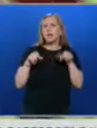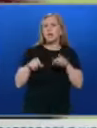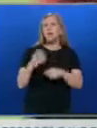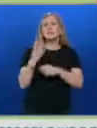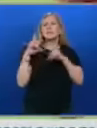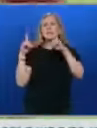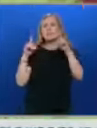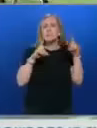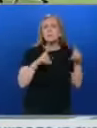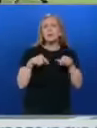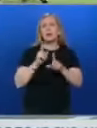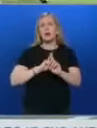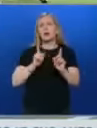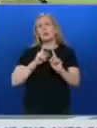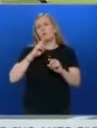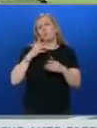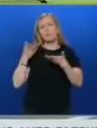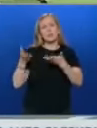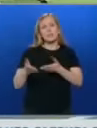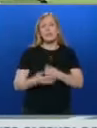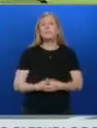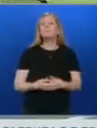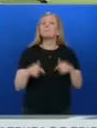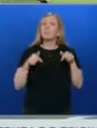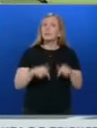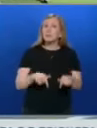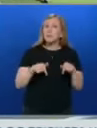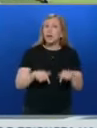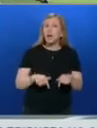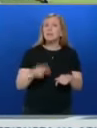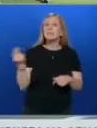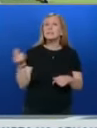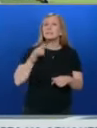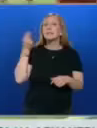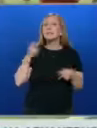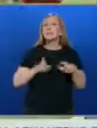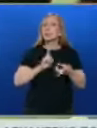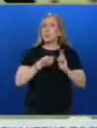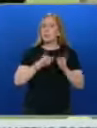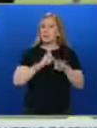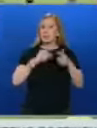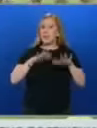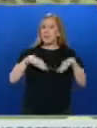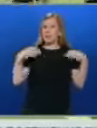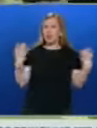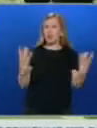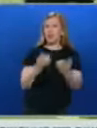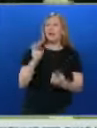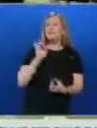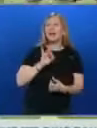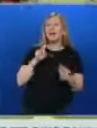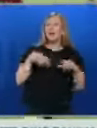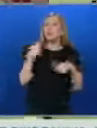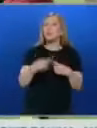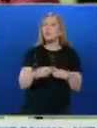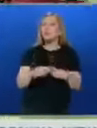която се появи в литовските медии. А иначе сърбите в момента тренират тук на стадиона в Разград. Утре играем срещу тях. Как ще